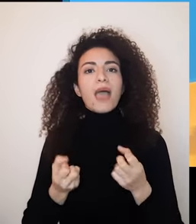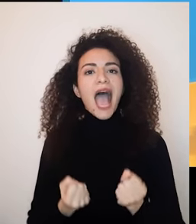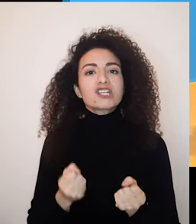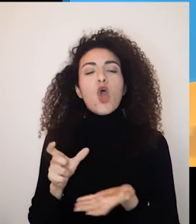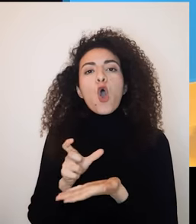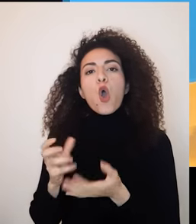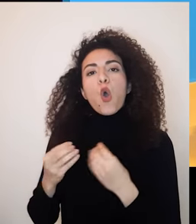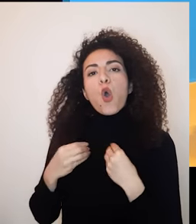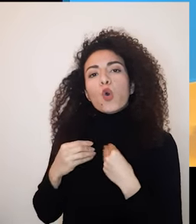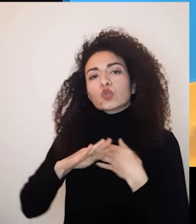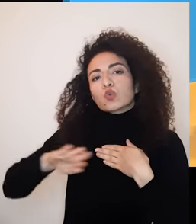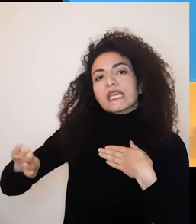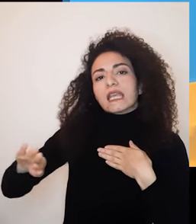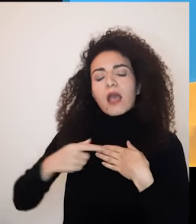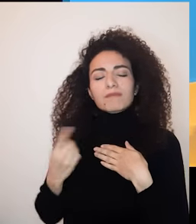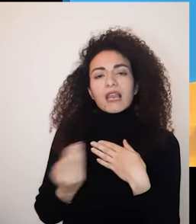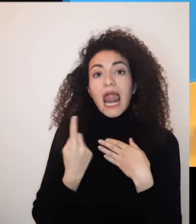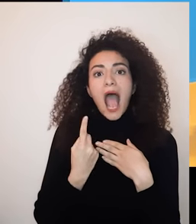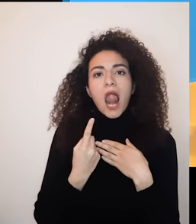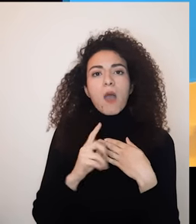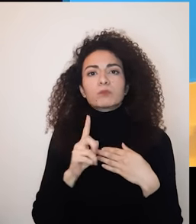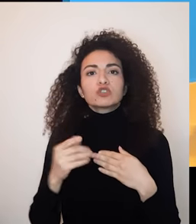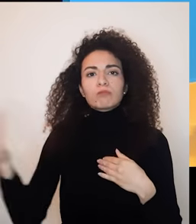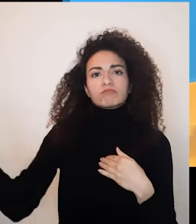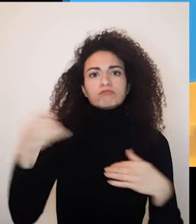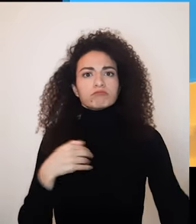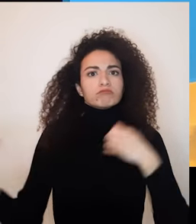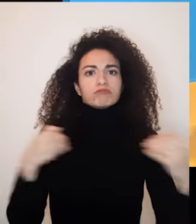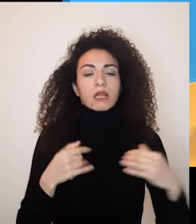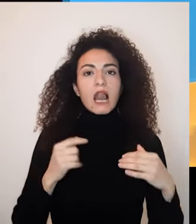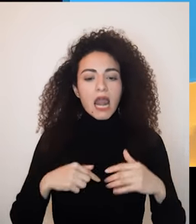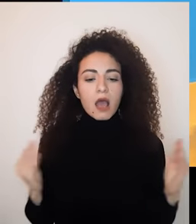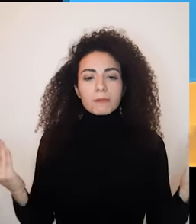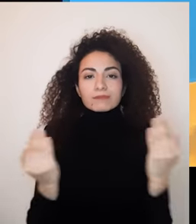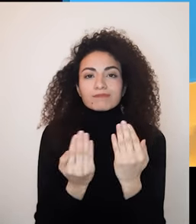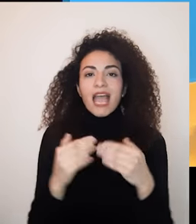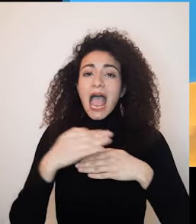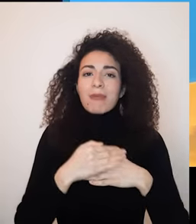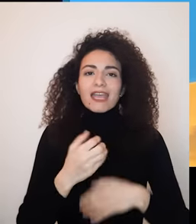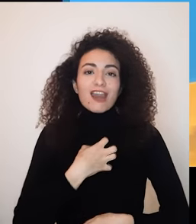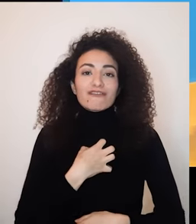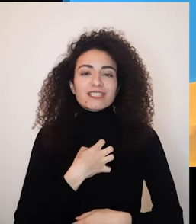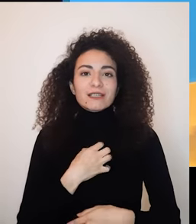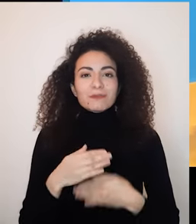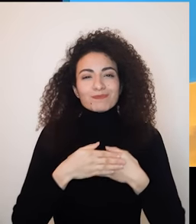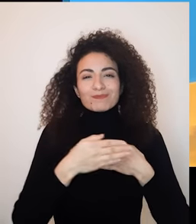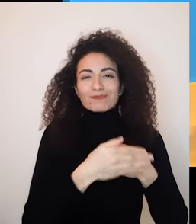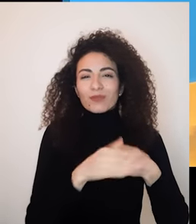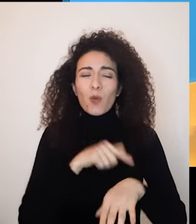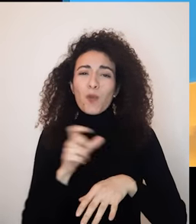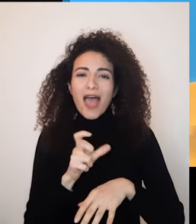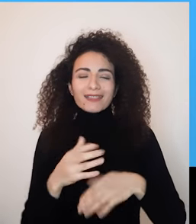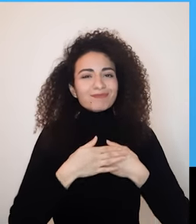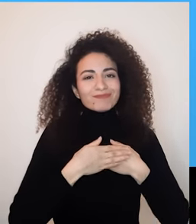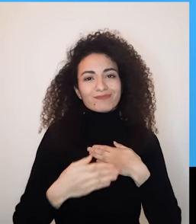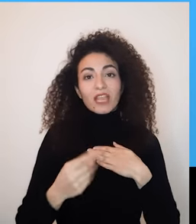للخصوصية أي أنه يكون عندي مساحة مكانية وزمنية لا يمكن للشريك أن يخترقها من دون موافقته ما يؤكد أمن خصوصيته